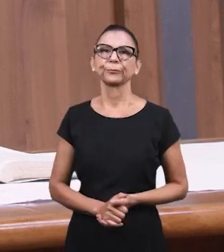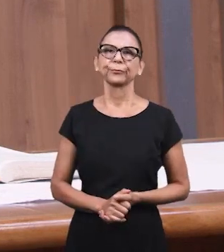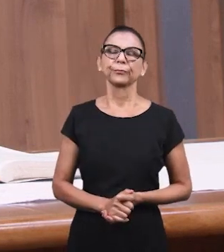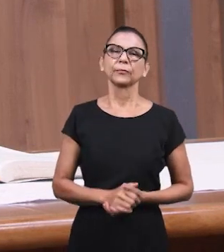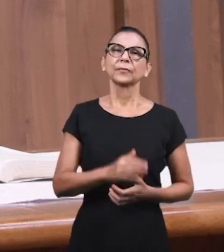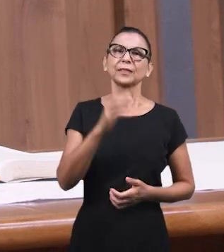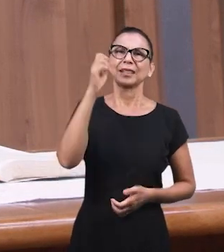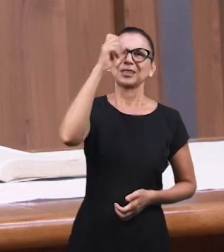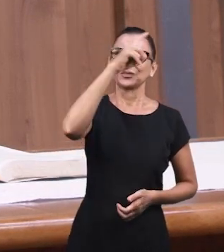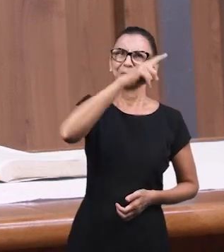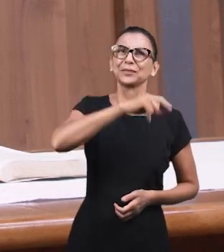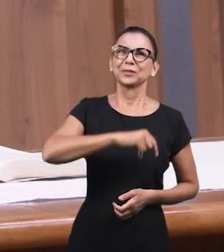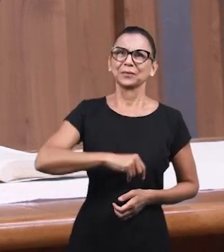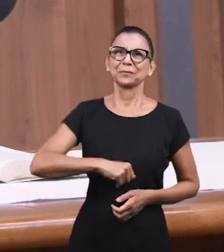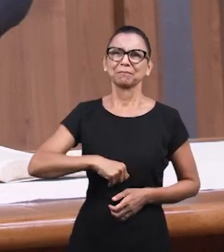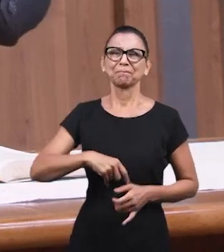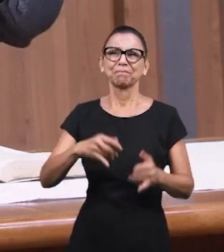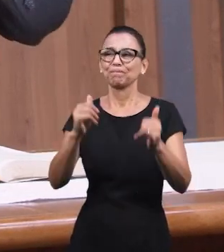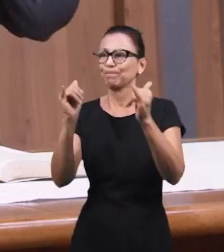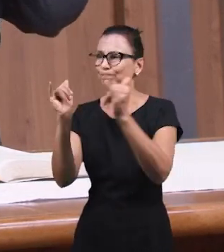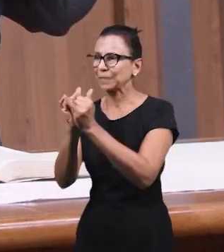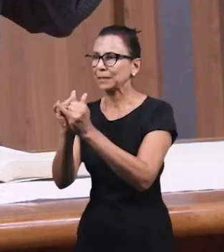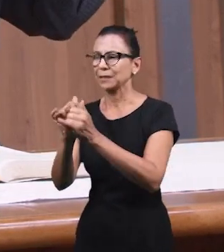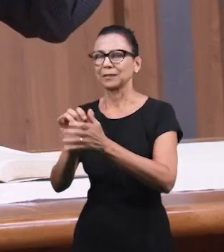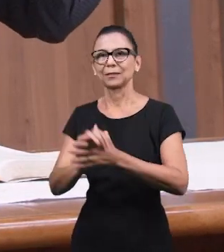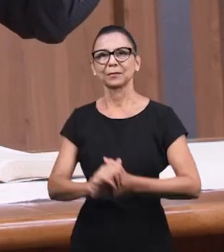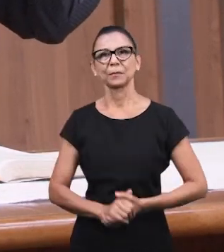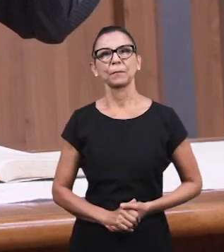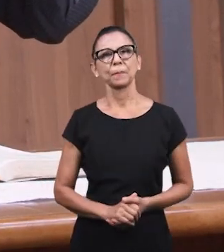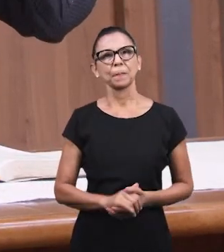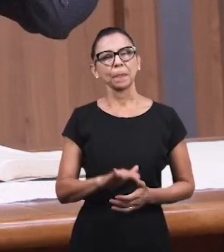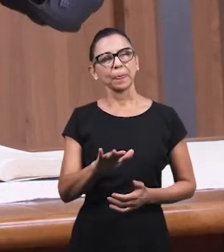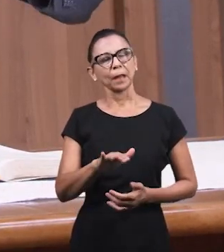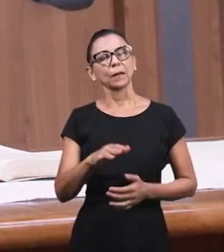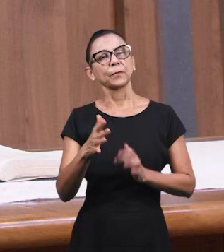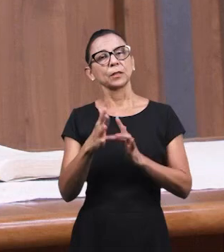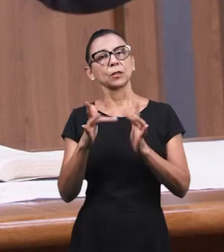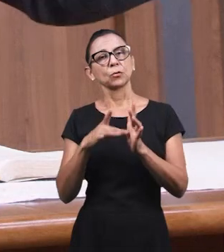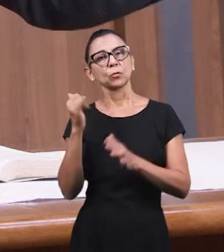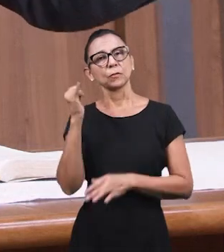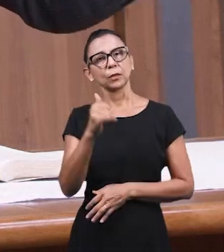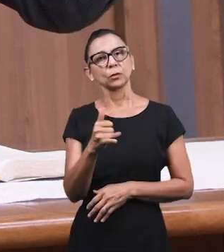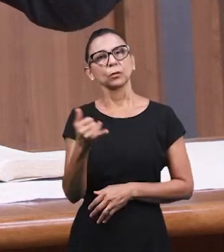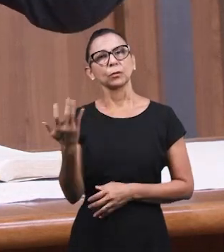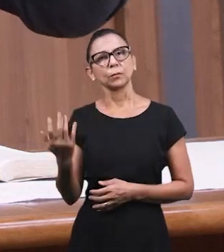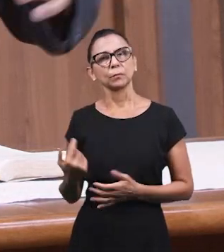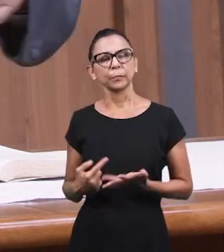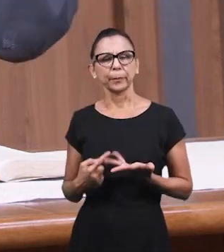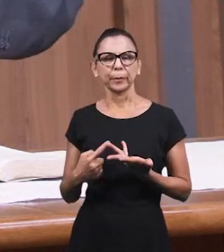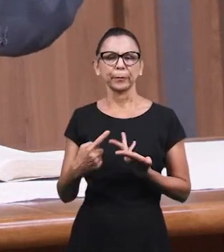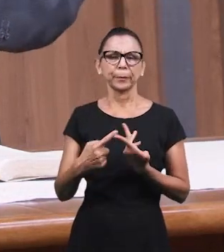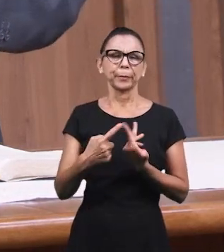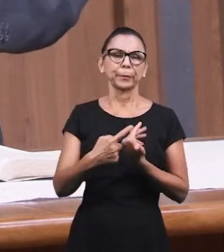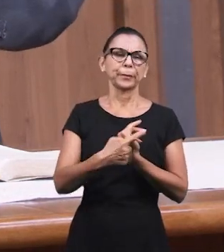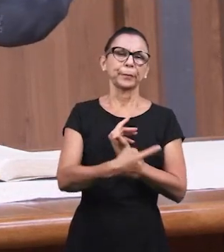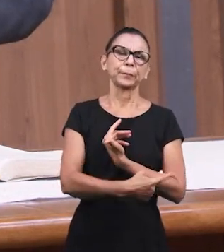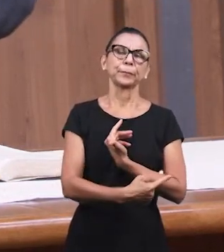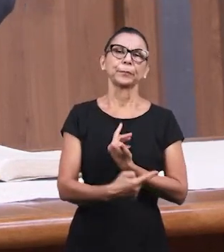людей это трудно. Но у человека есть ограниченность в прощении.